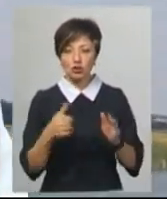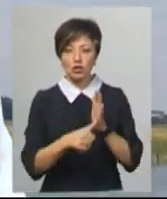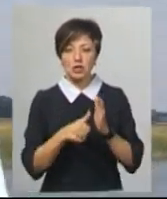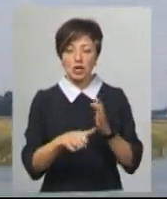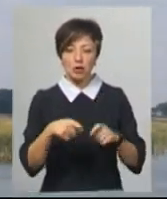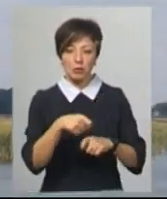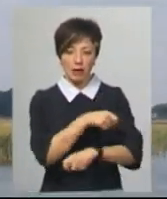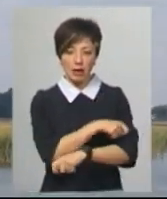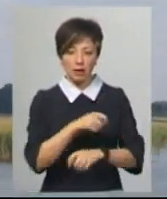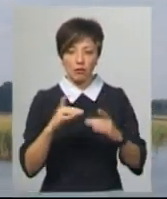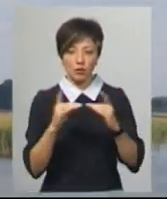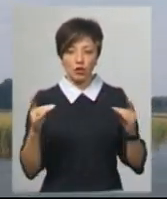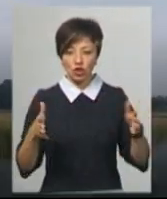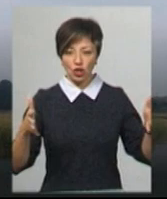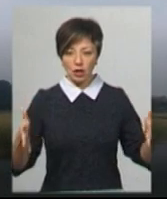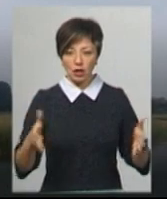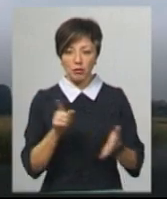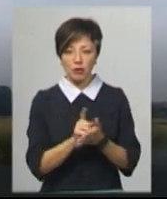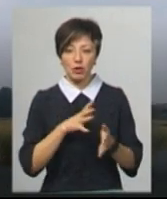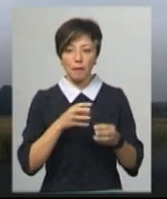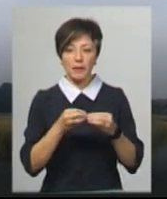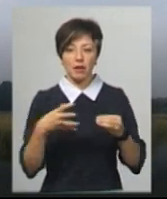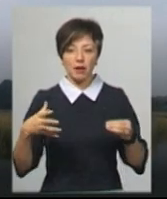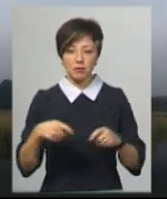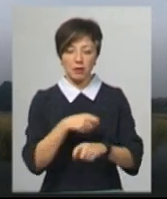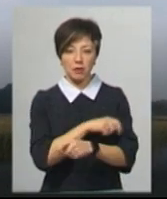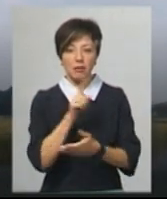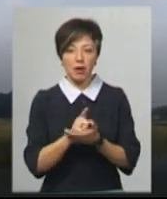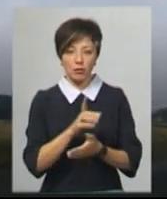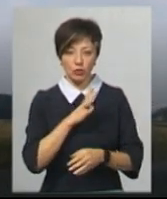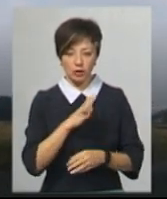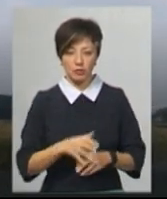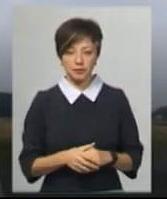метрів. Серина, він має бути, 15 метрів, має бути.